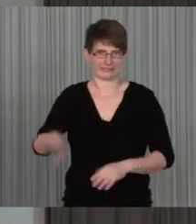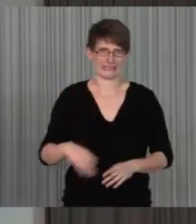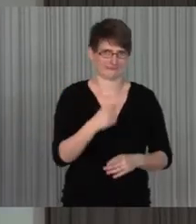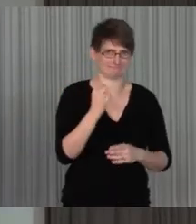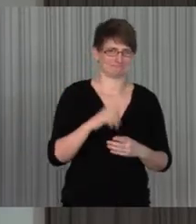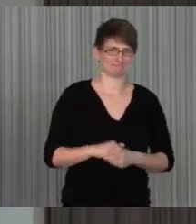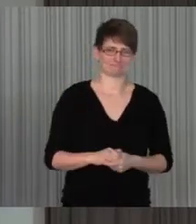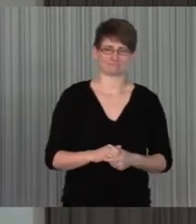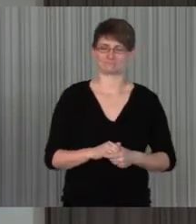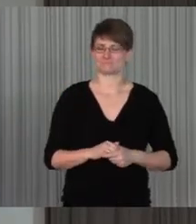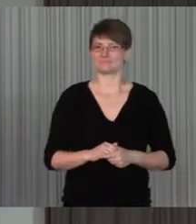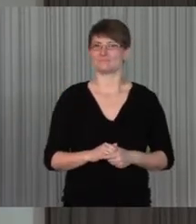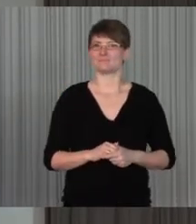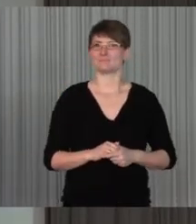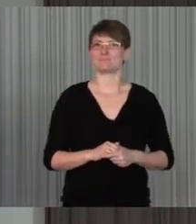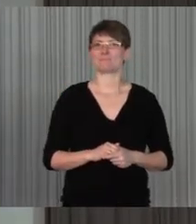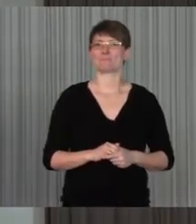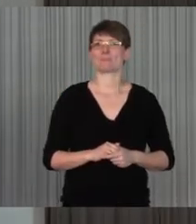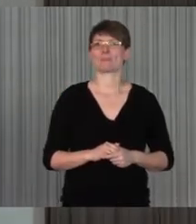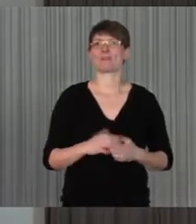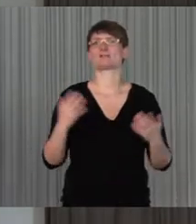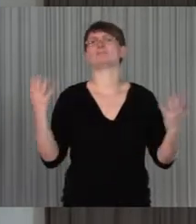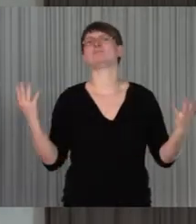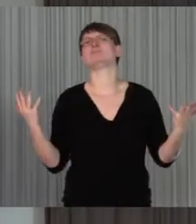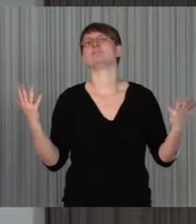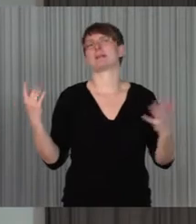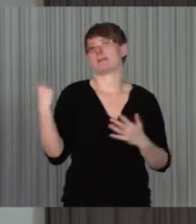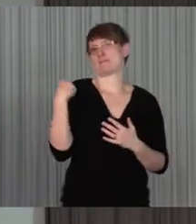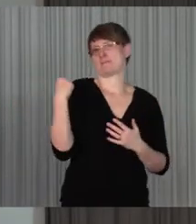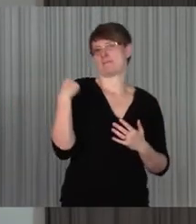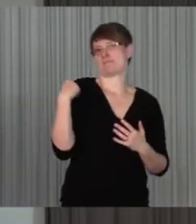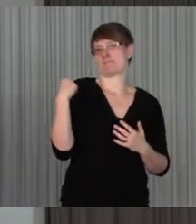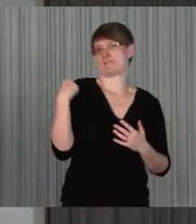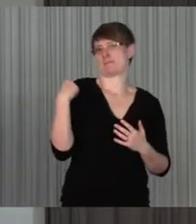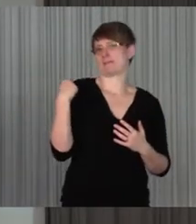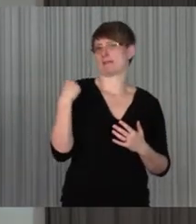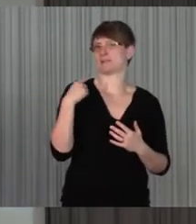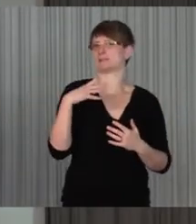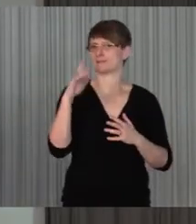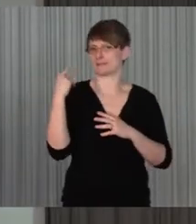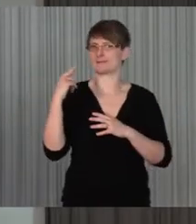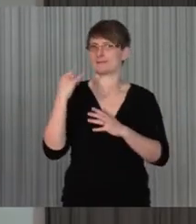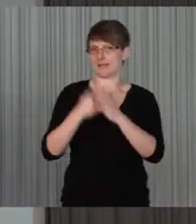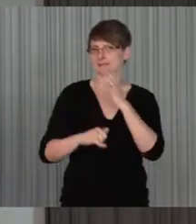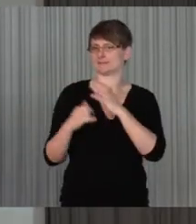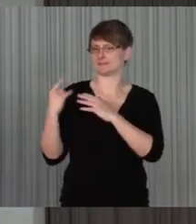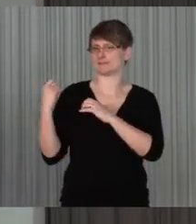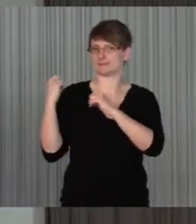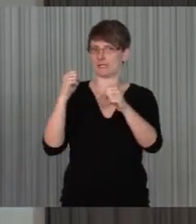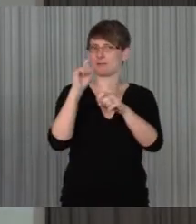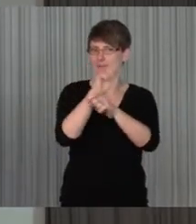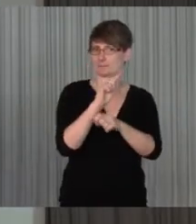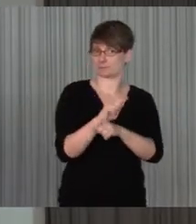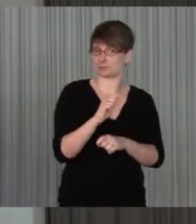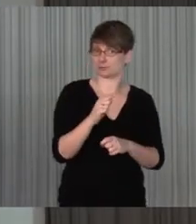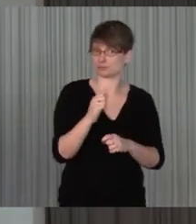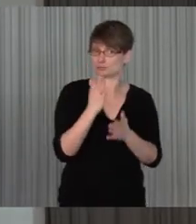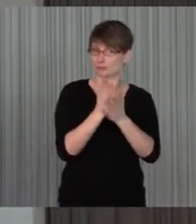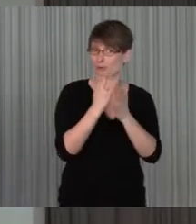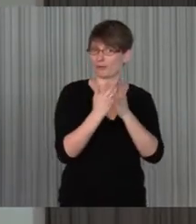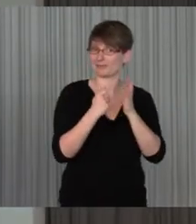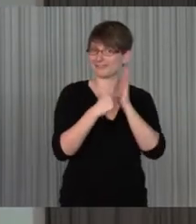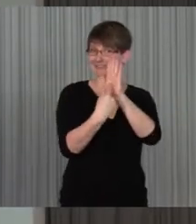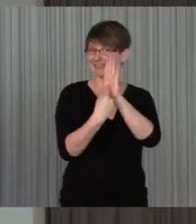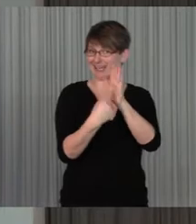Das ist eben eine, da habe ich jetzt gerade auch bei der letzten Zeit der Stadt auch zurückgegriffen auf die Tipps, die aus dem Material